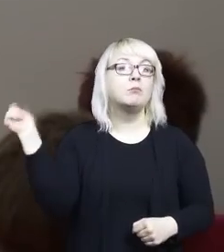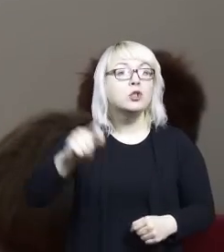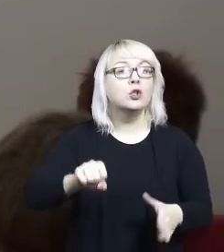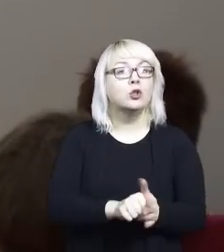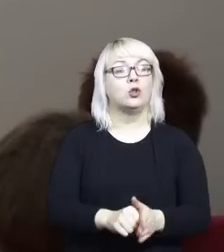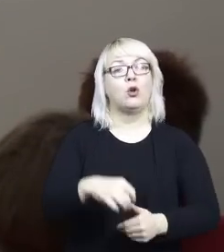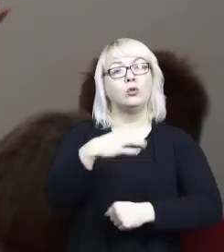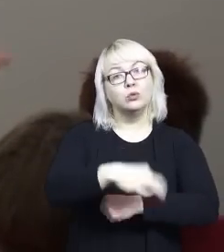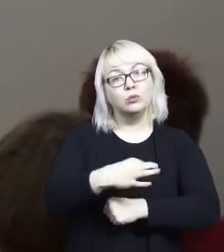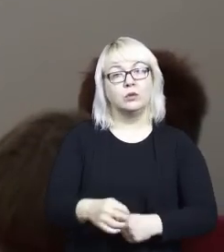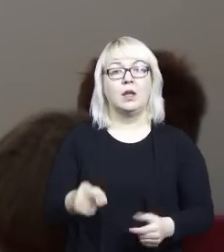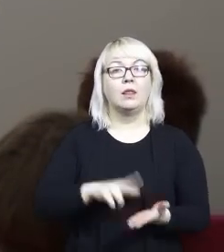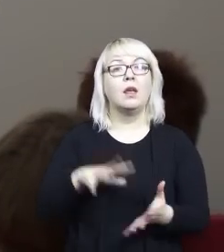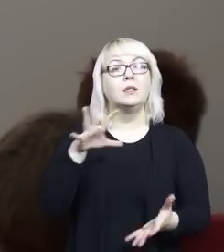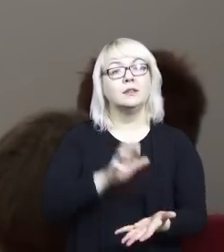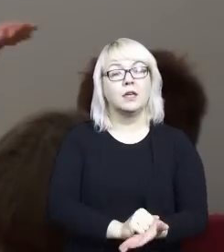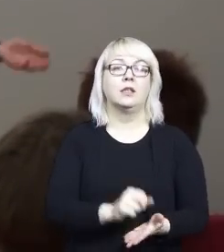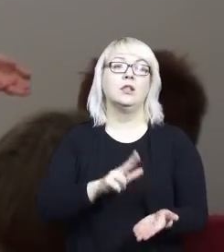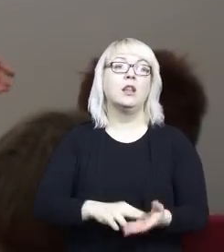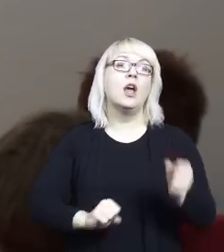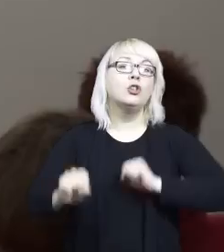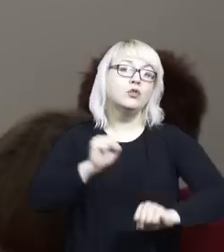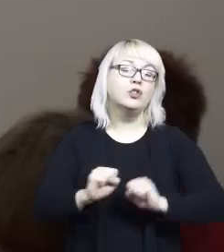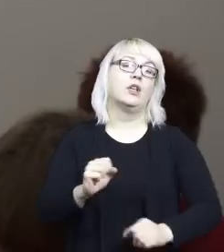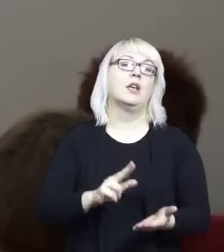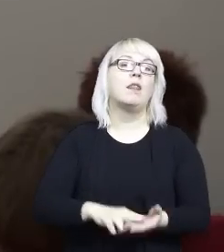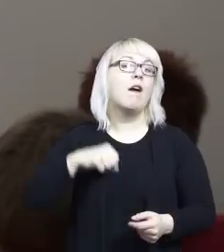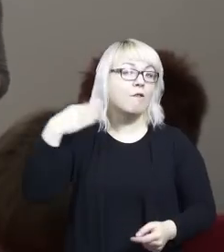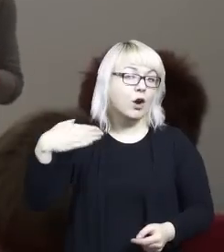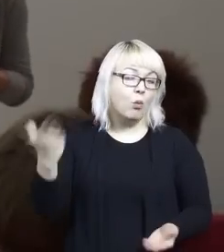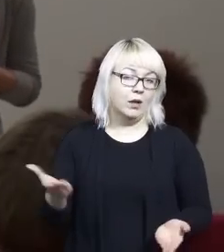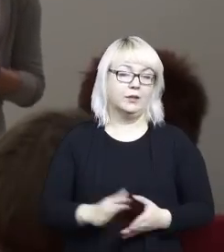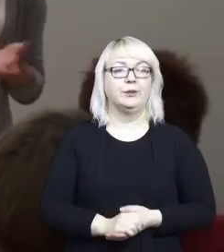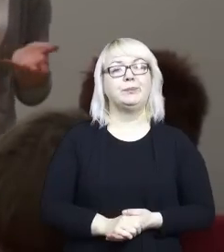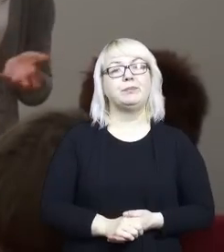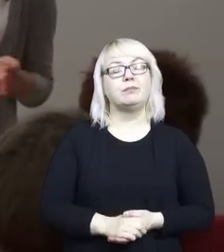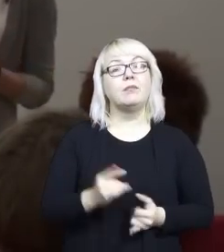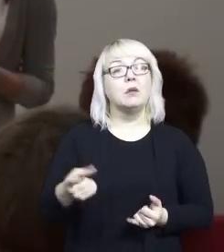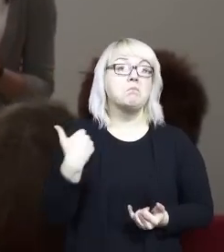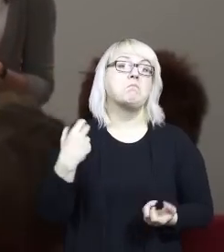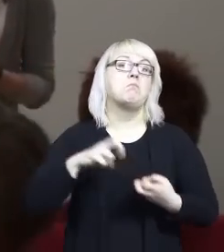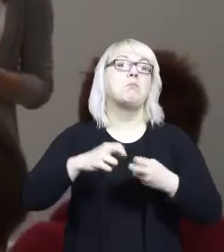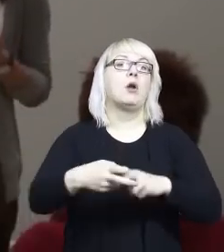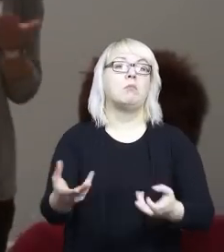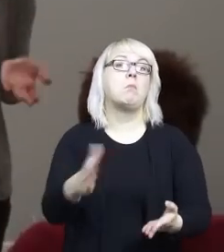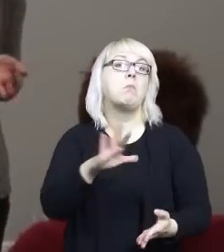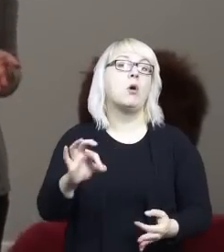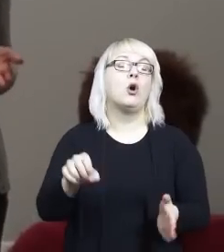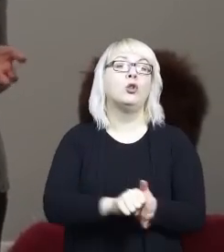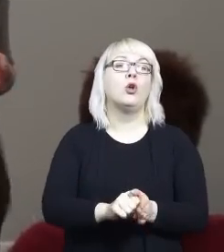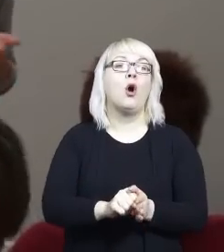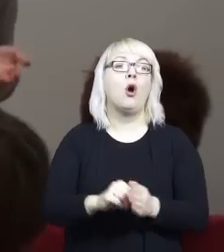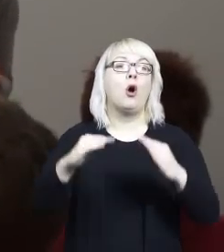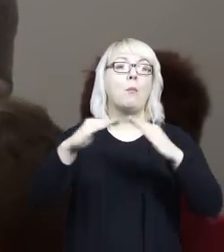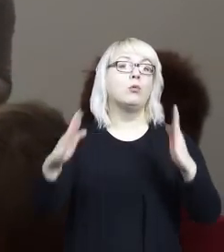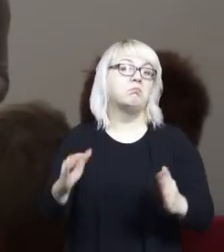do niej przychodzić wykładowcy, tylko chciała przywieżdżać na uczelnię, chciała brać udział w wykładach, chciała brać udział w seminariach. No i powstał problem, bo do budynku nie dało